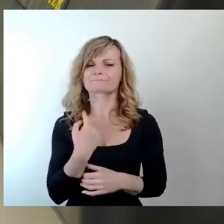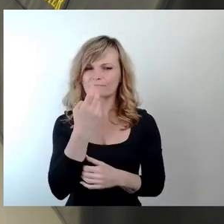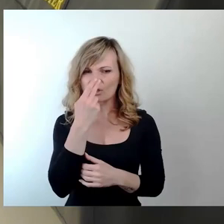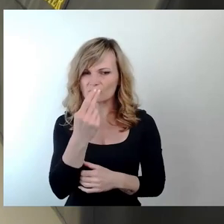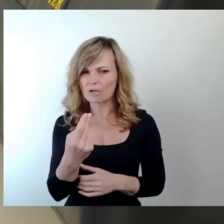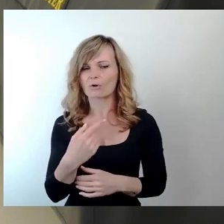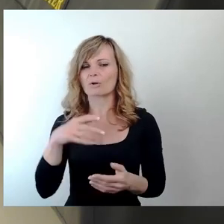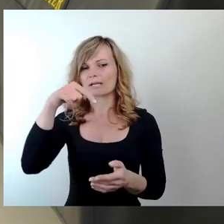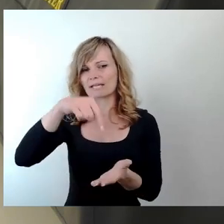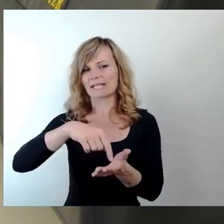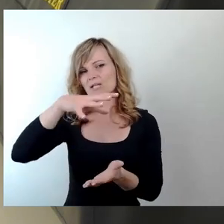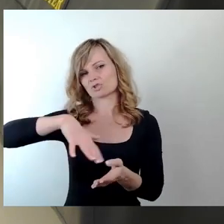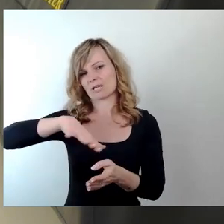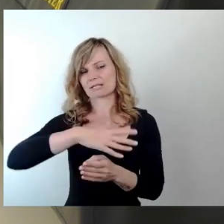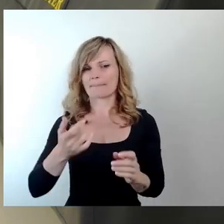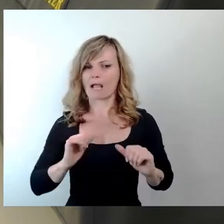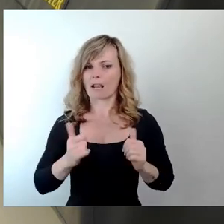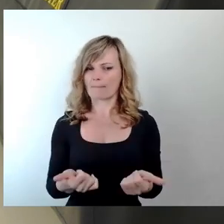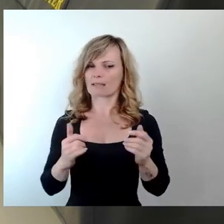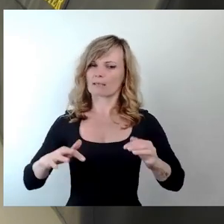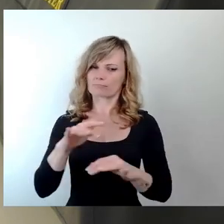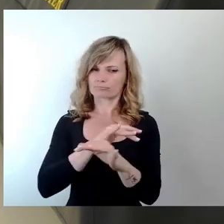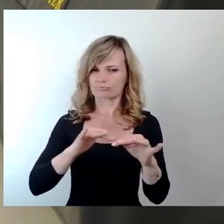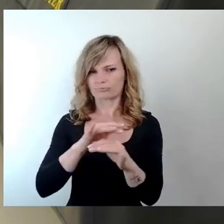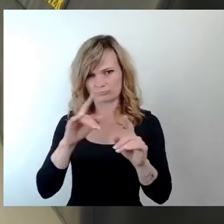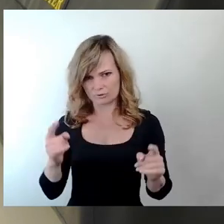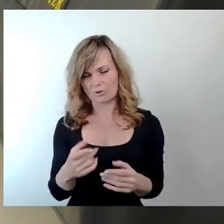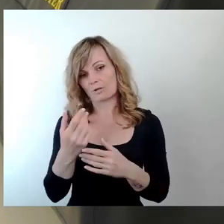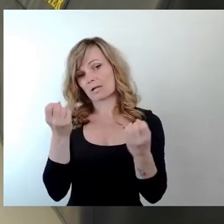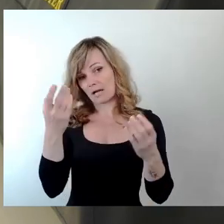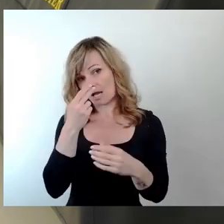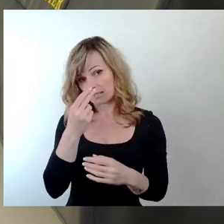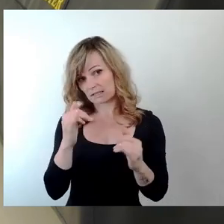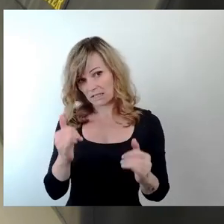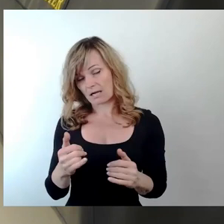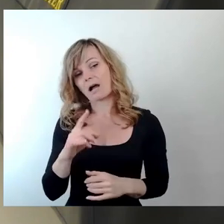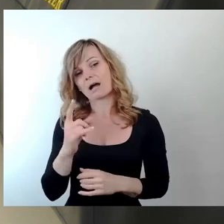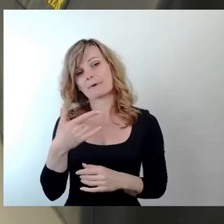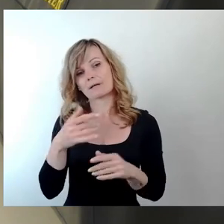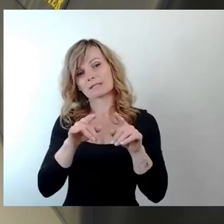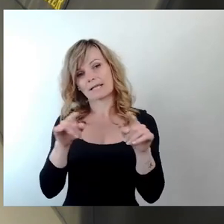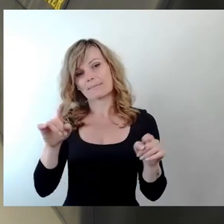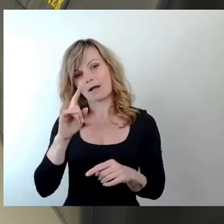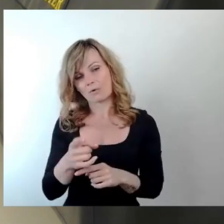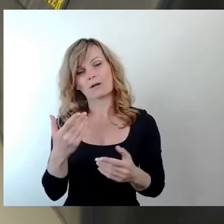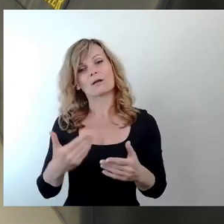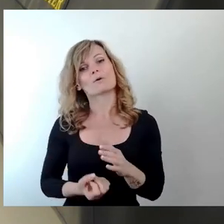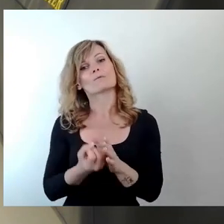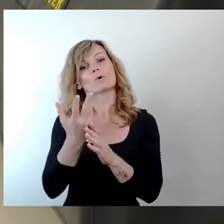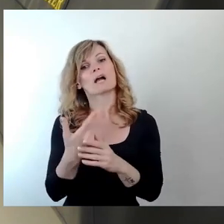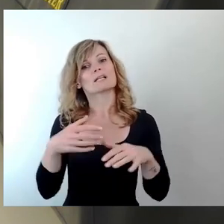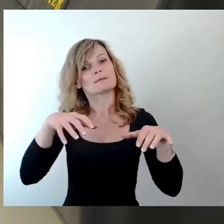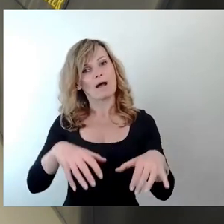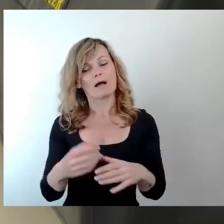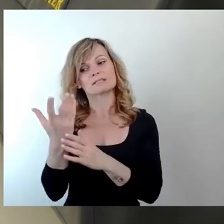Das ist, wie Sie zutreffend schildern, aktuell ganz klar zu sehen. Aber auch Thema des Frühjahrsmarkts, des Herbstmarktes,